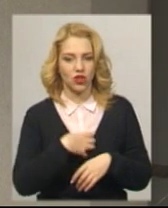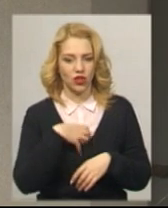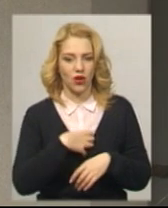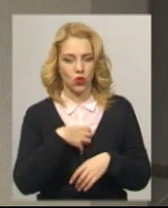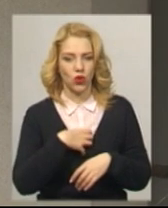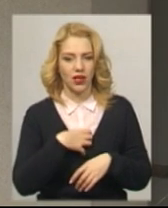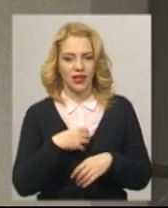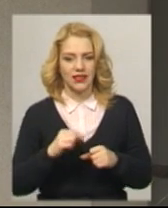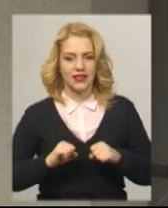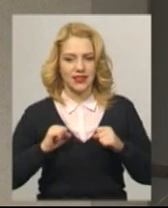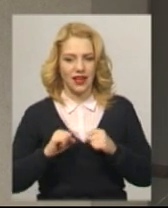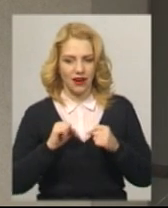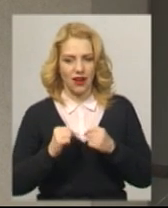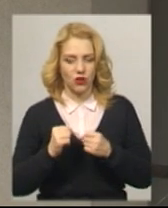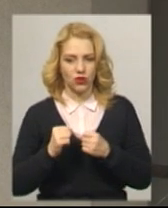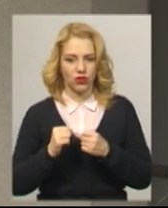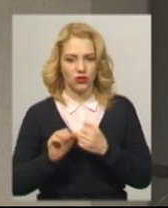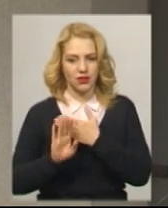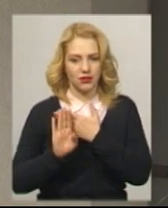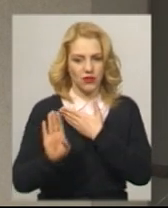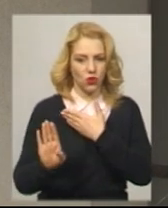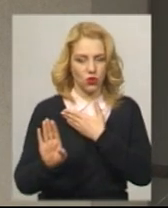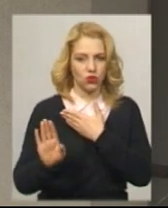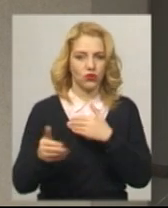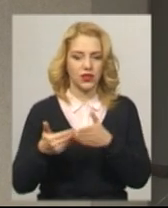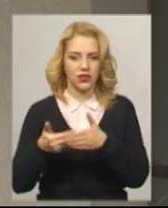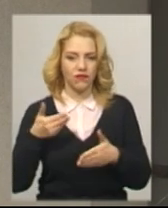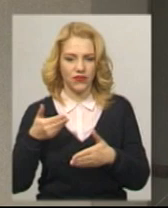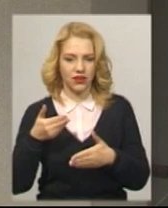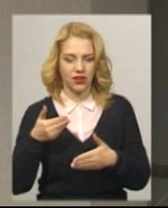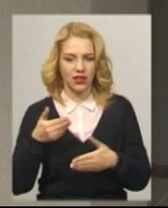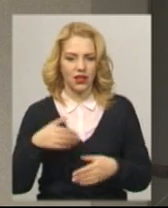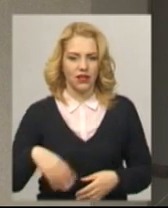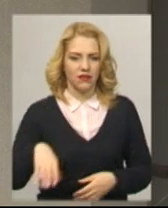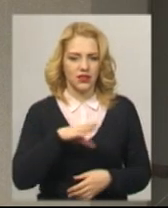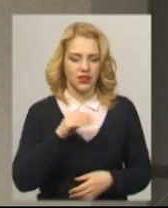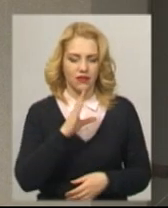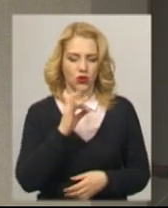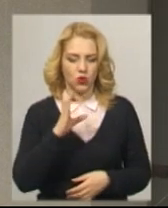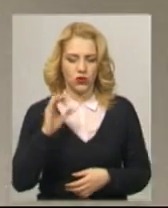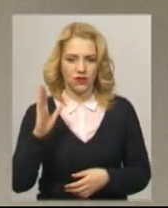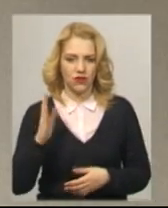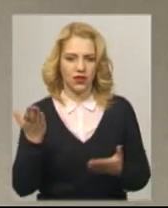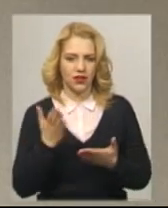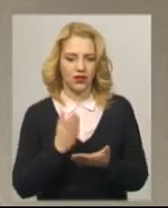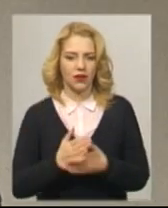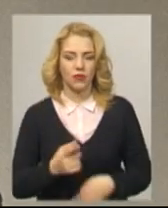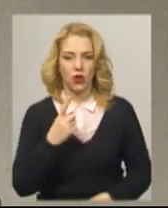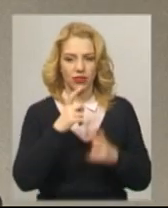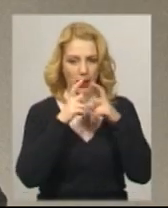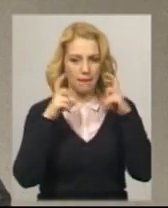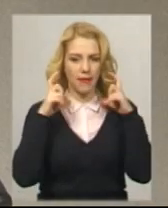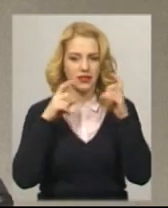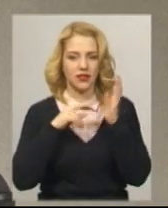відгороджуватися на даний момент від всіх вірусів, які є. Одна маска